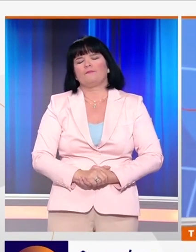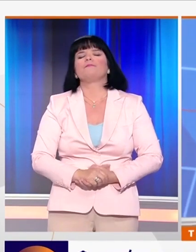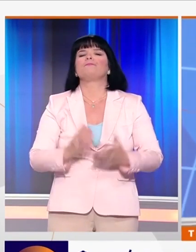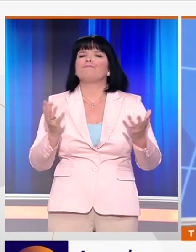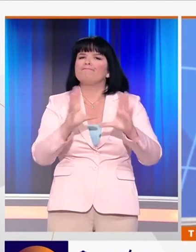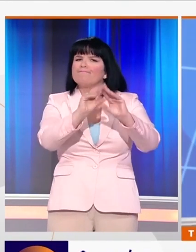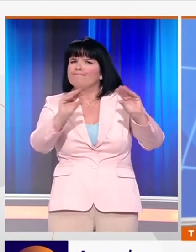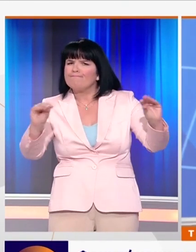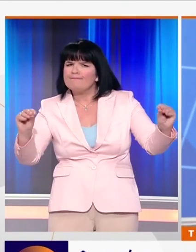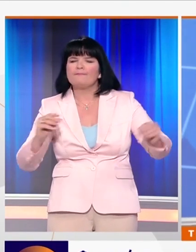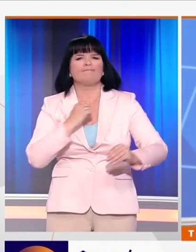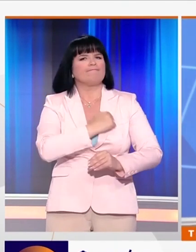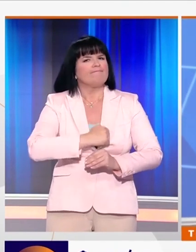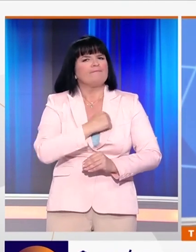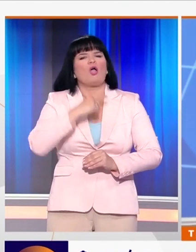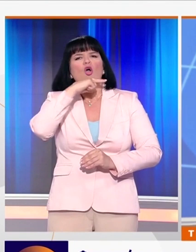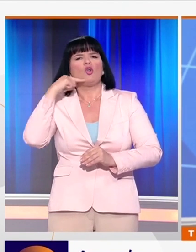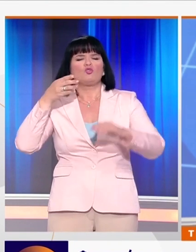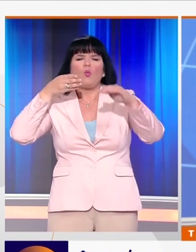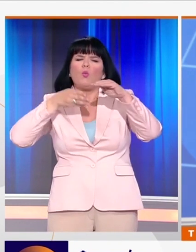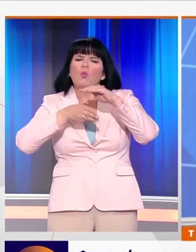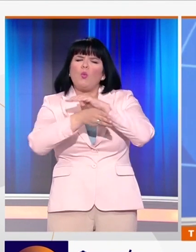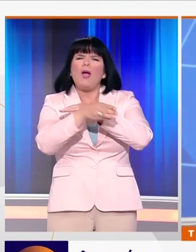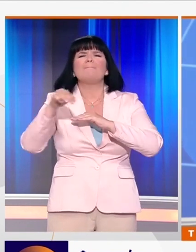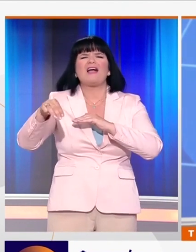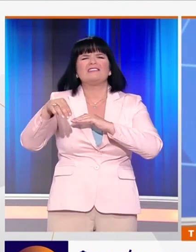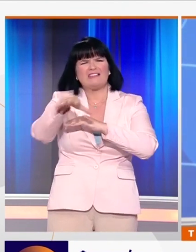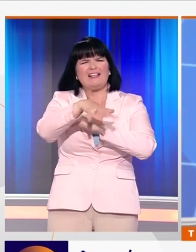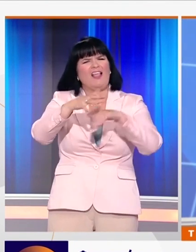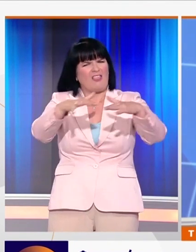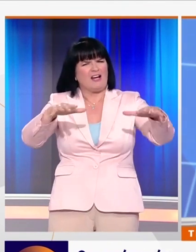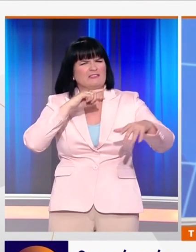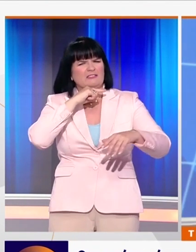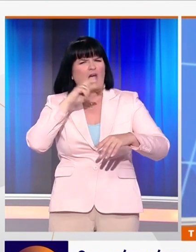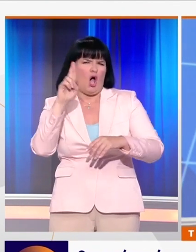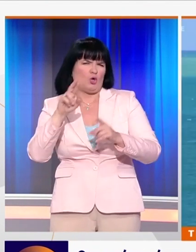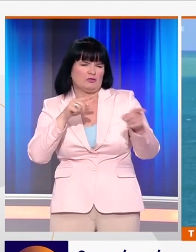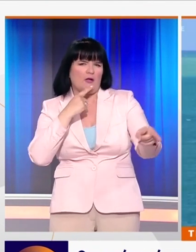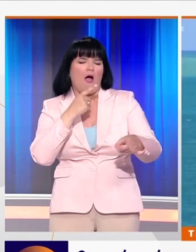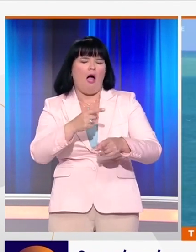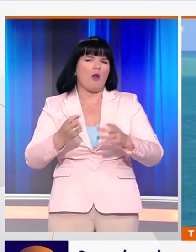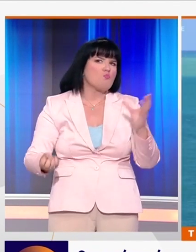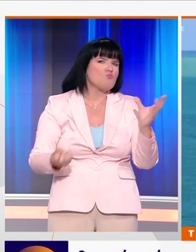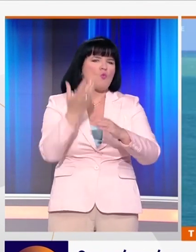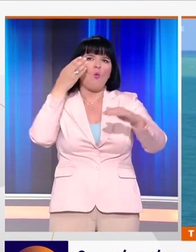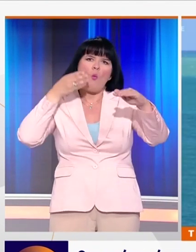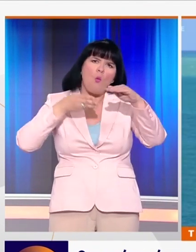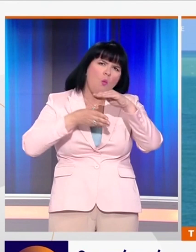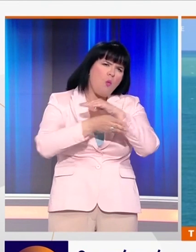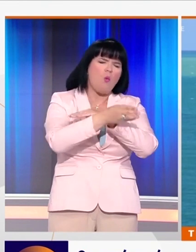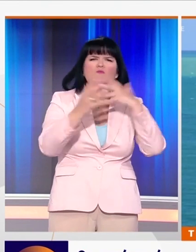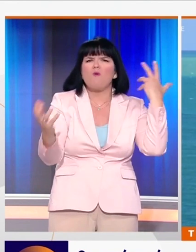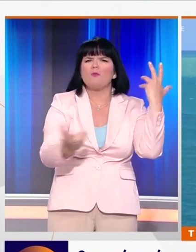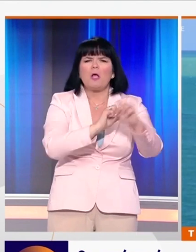Φουντώνουν τα σενάρια για την τραγωδία με το ρωσικό υποβρύχιο στη θάλασσα του Μπάρεντς, στο σκάφος που θεωρείται ένα από τα σύγχρονα ρωσικά υπερόπλαξες